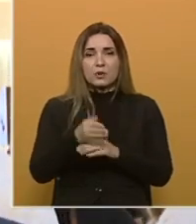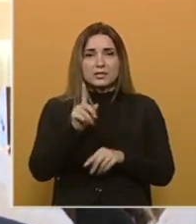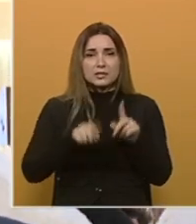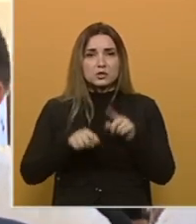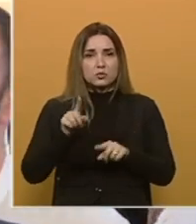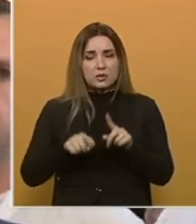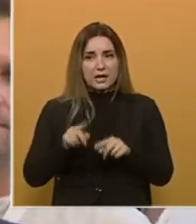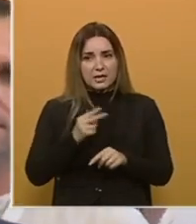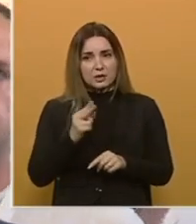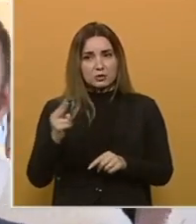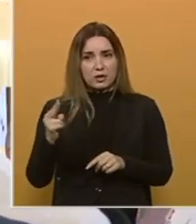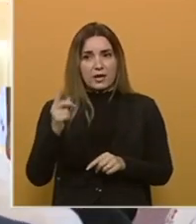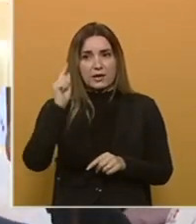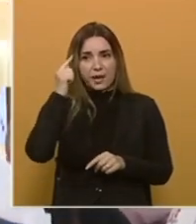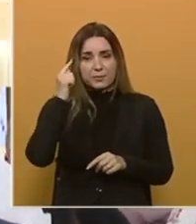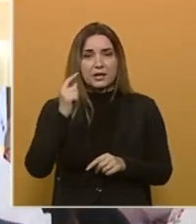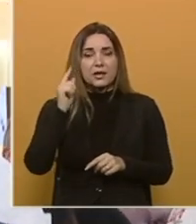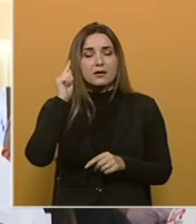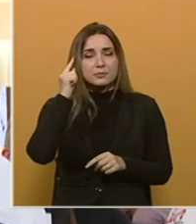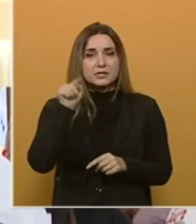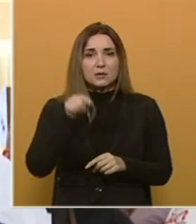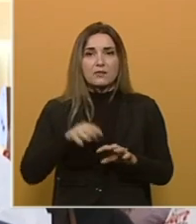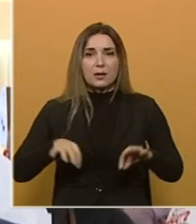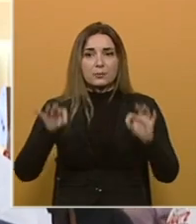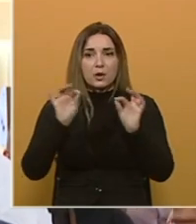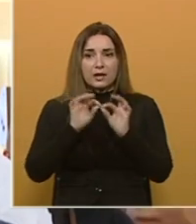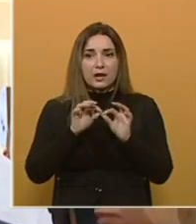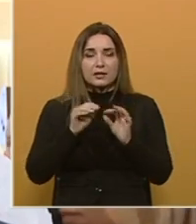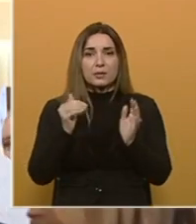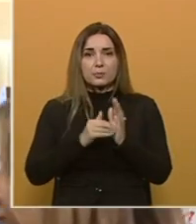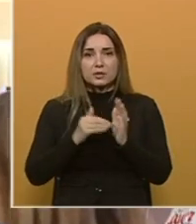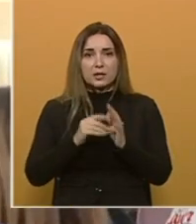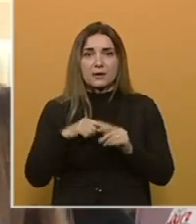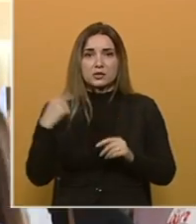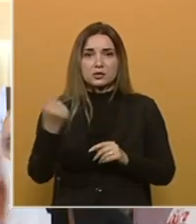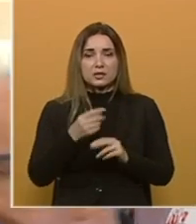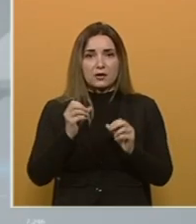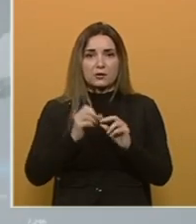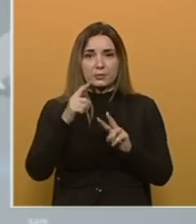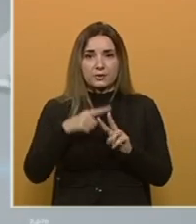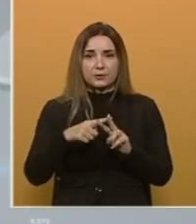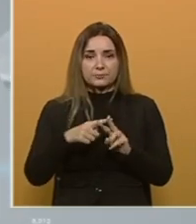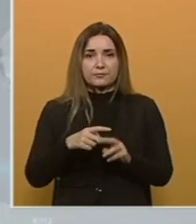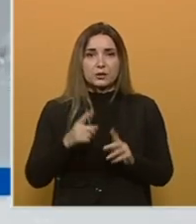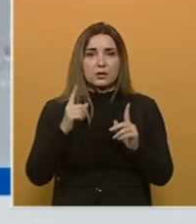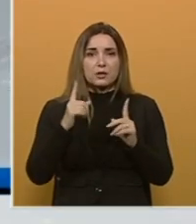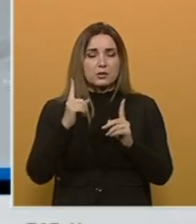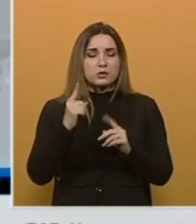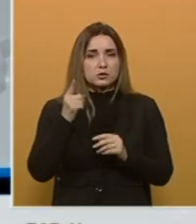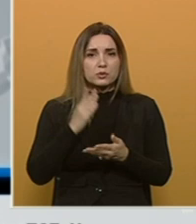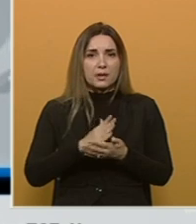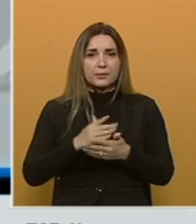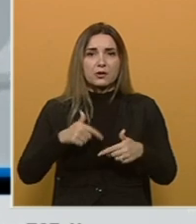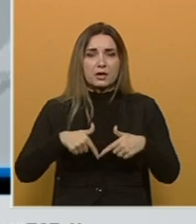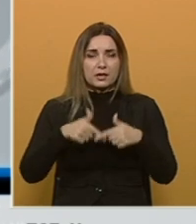da kažem, druge namjere, smatram da ovaj projekat je potreban čitavo i Bosni i Hercegovine. Ustavni sud je bio